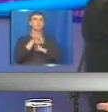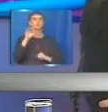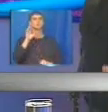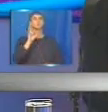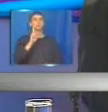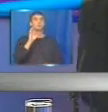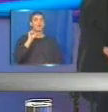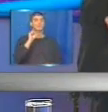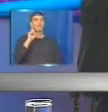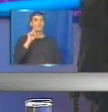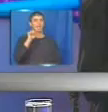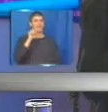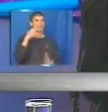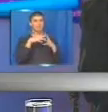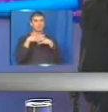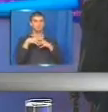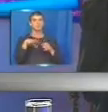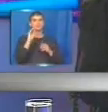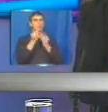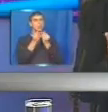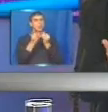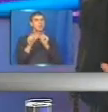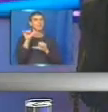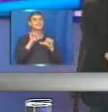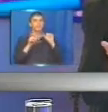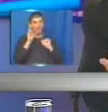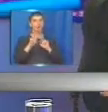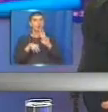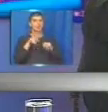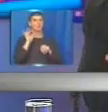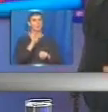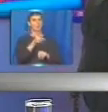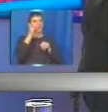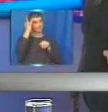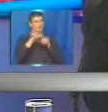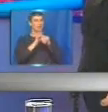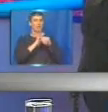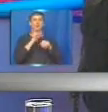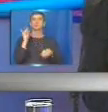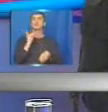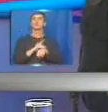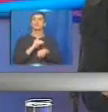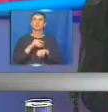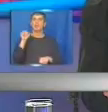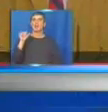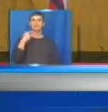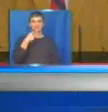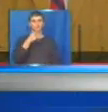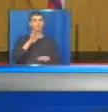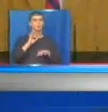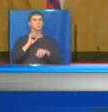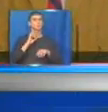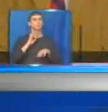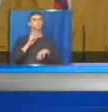בארצות הברית, שמילו תרכובת כימית שעשויה לטפל בקרחת. דוקטור אלכס גינסבורג, הוא מנהל היחידה לסיער בבית